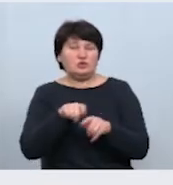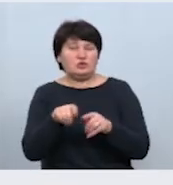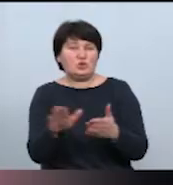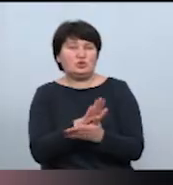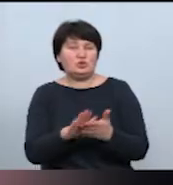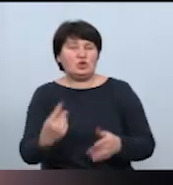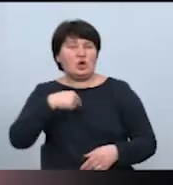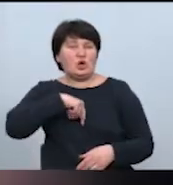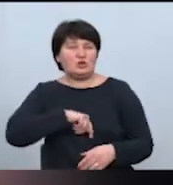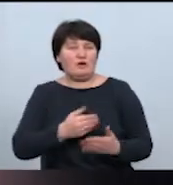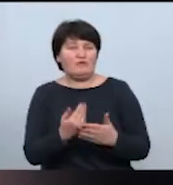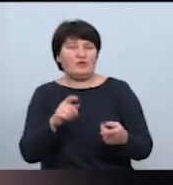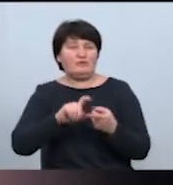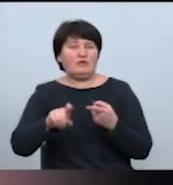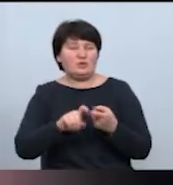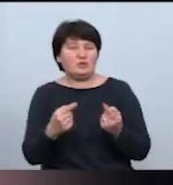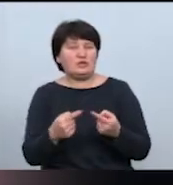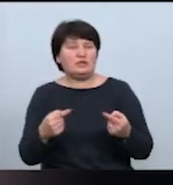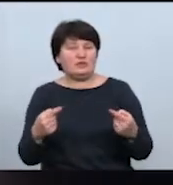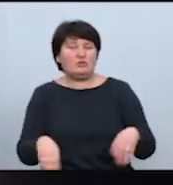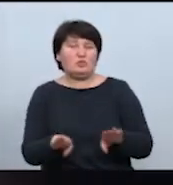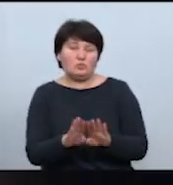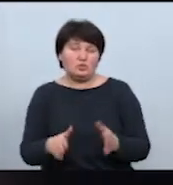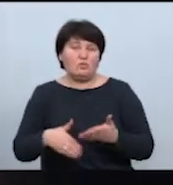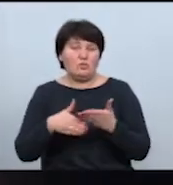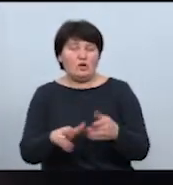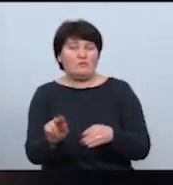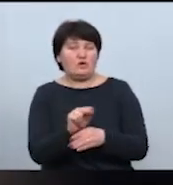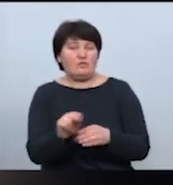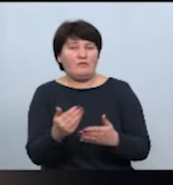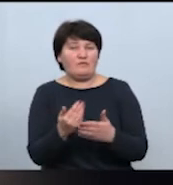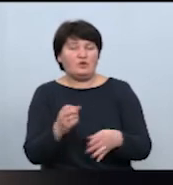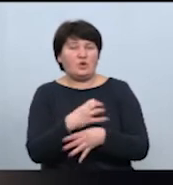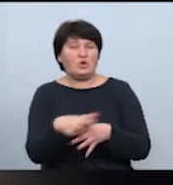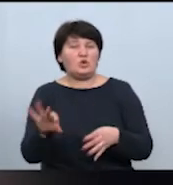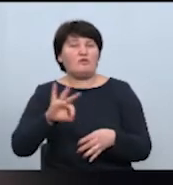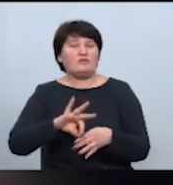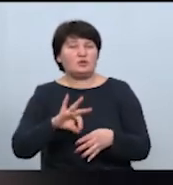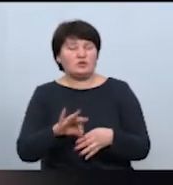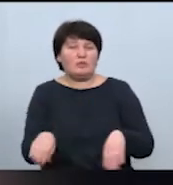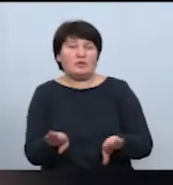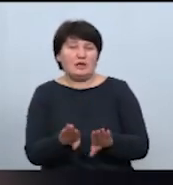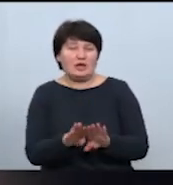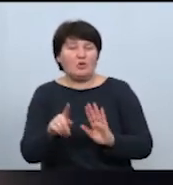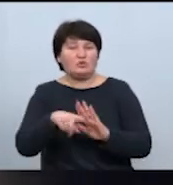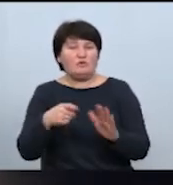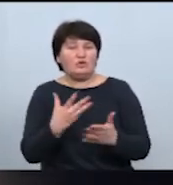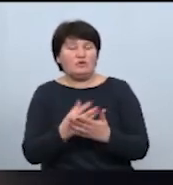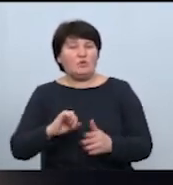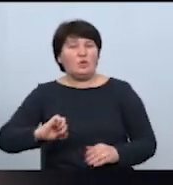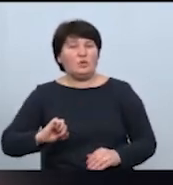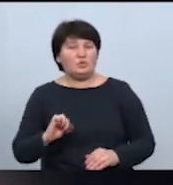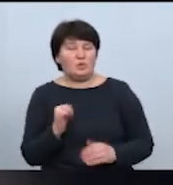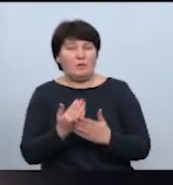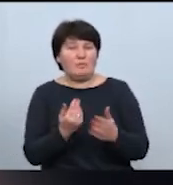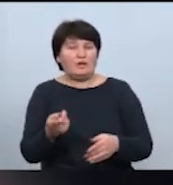організм від паразитів та вірусів, а тому допомагає і у лікуванні від коронавірусу. Про такий метод дізнався від свого друга. Перед тим,